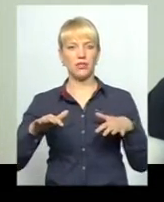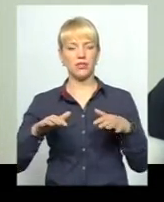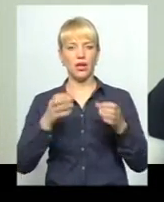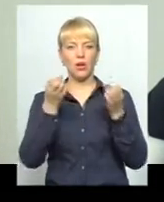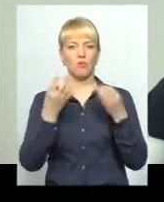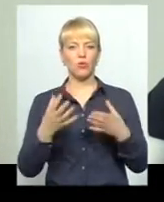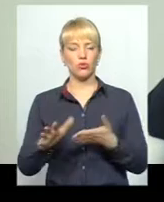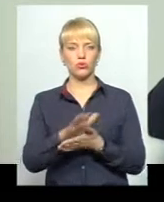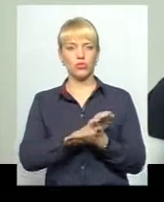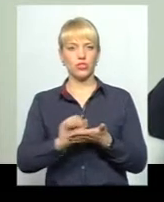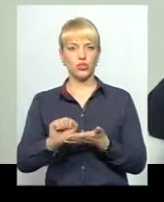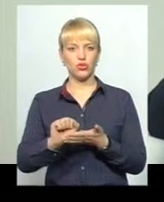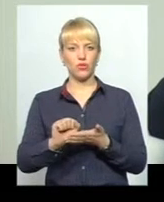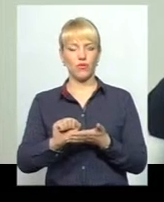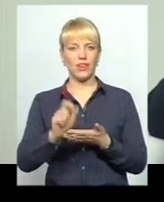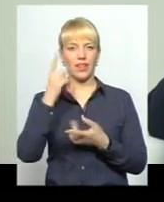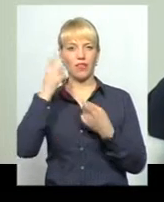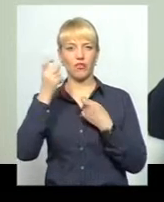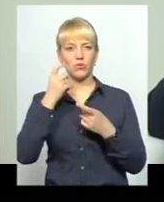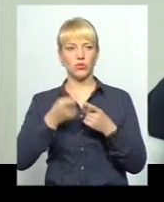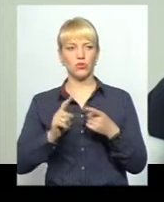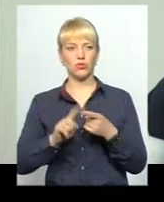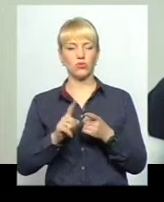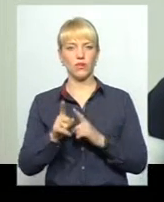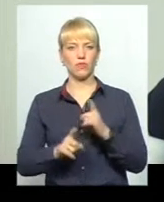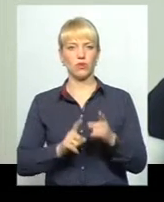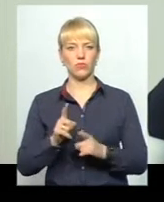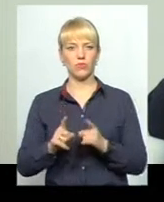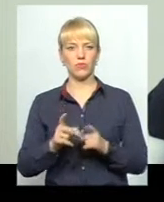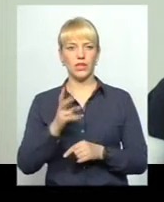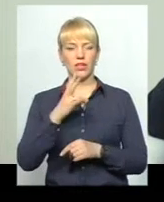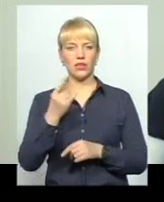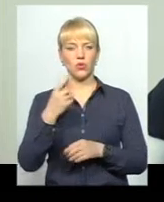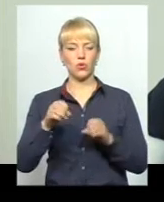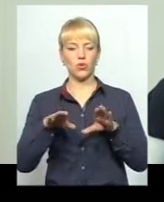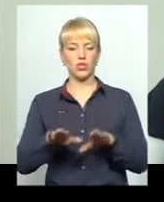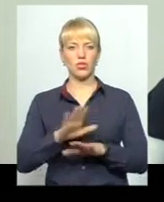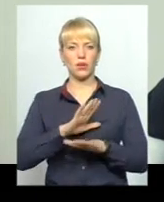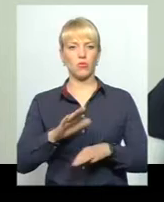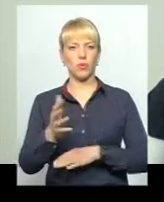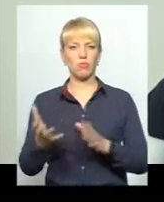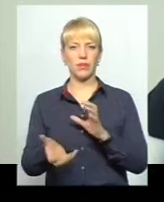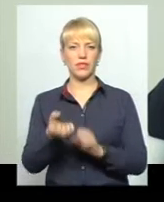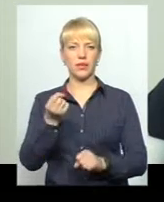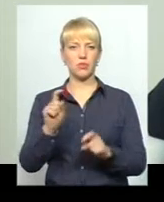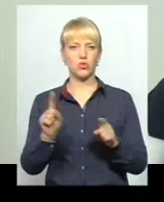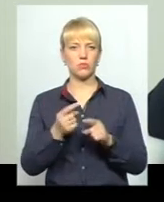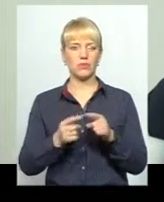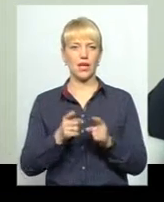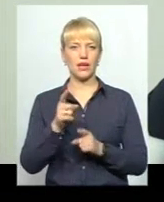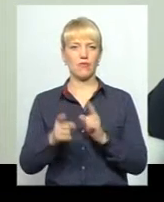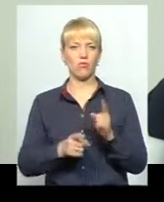просто знищували інформацію на цю реформу. Жодного рішення не підтримували для того, щоб ця реформа відбулася.